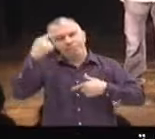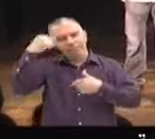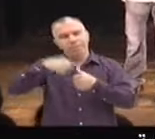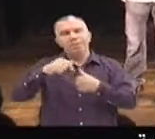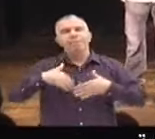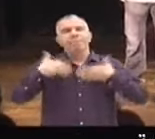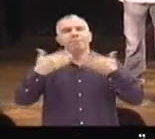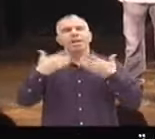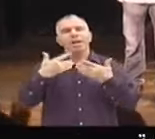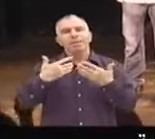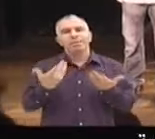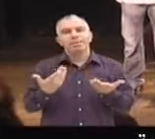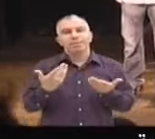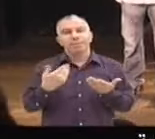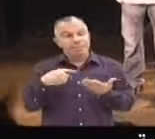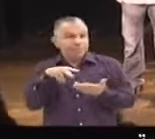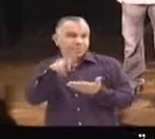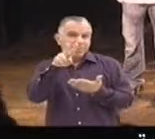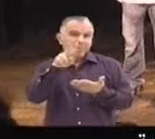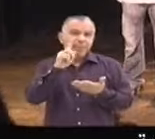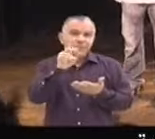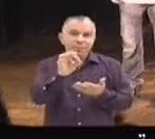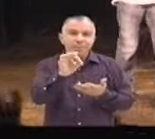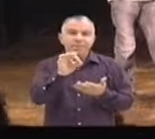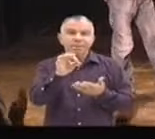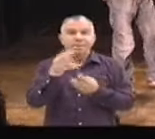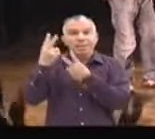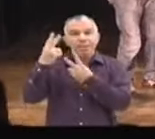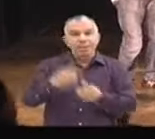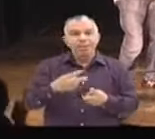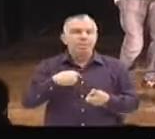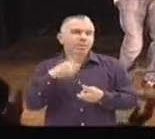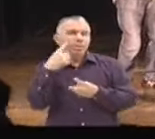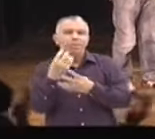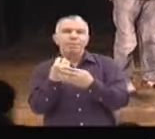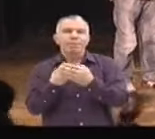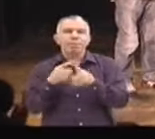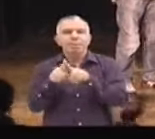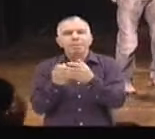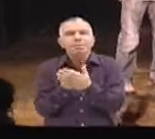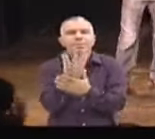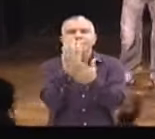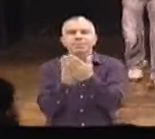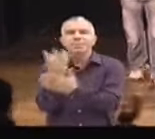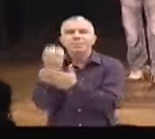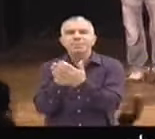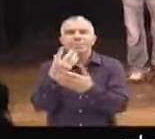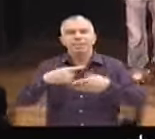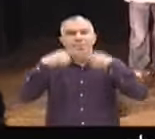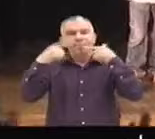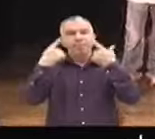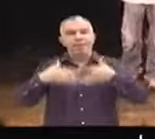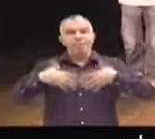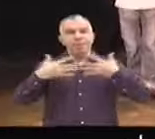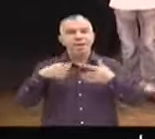on se dit, en fait, c'est super prétentieux, mais quand on y arrive, donner du bonheur, puis d'entendre ces gens rire, la